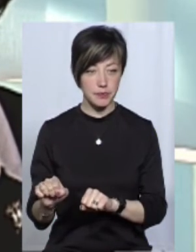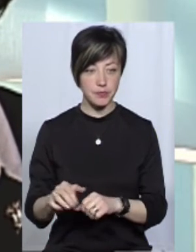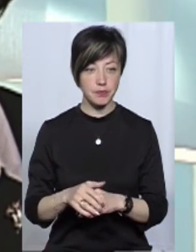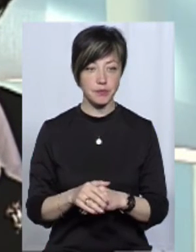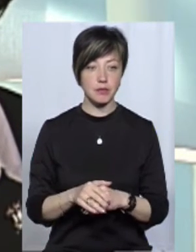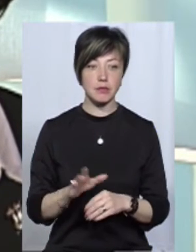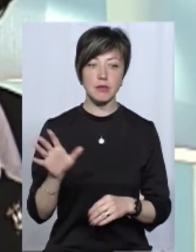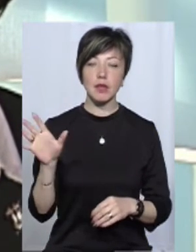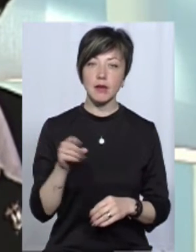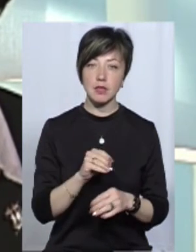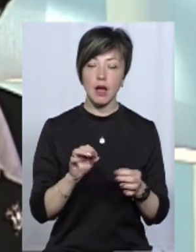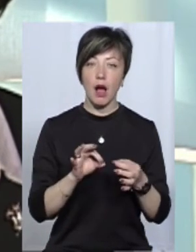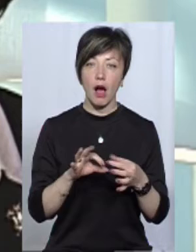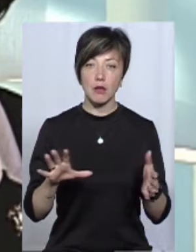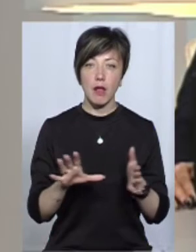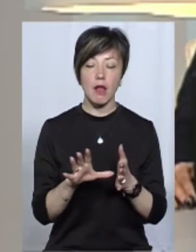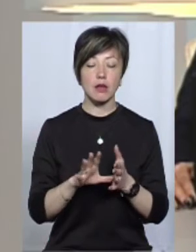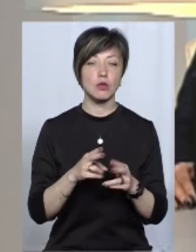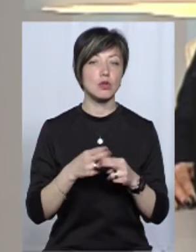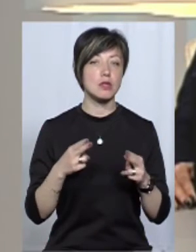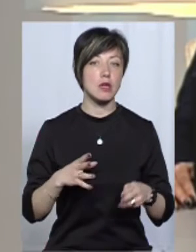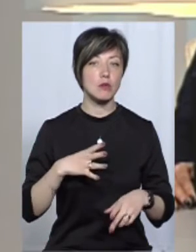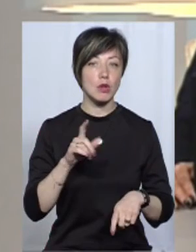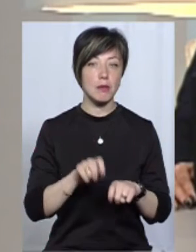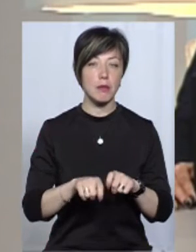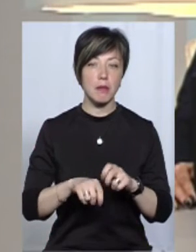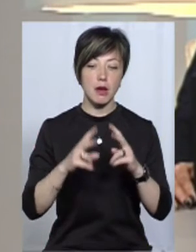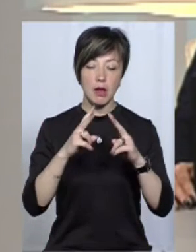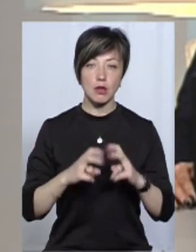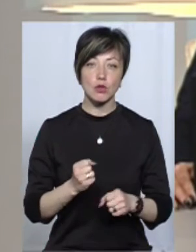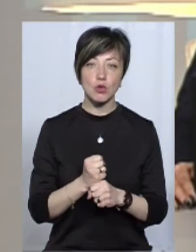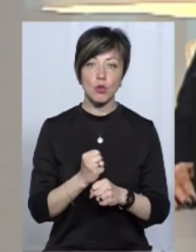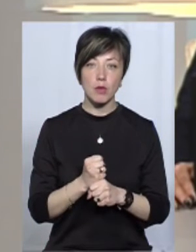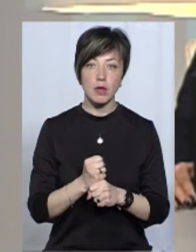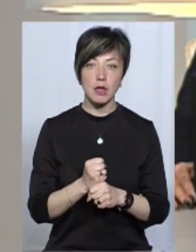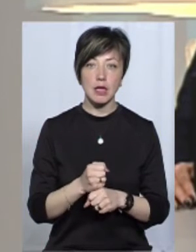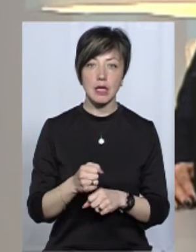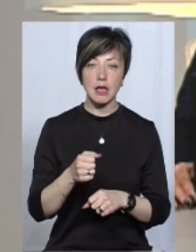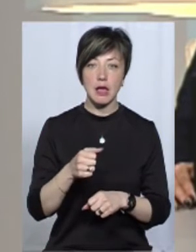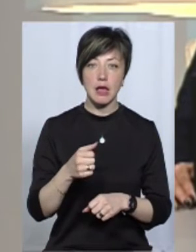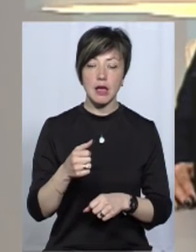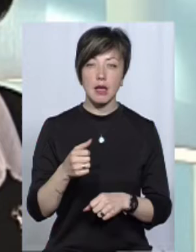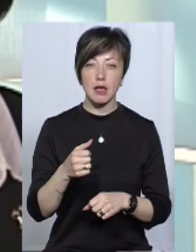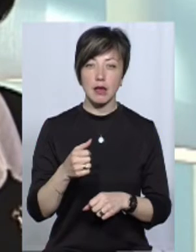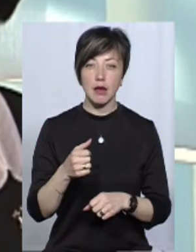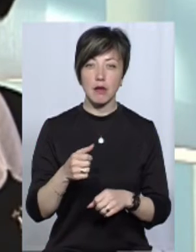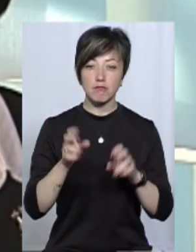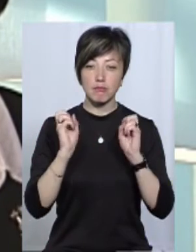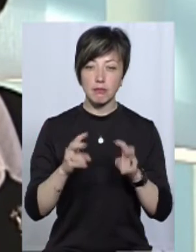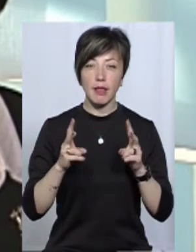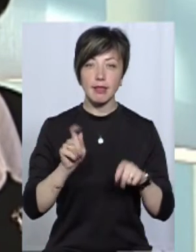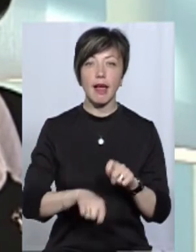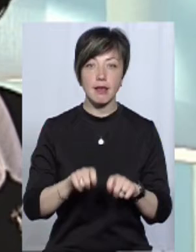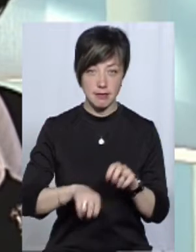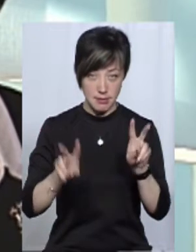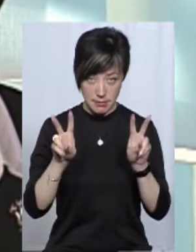На всіх атомних енергетістанціях України були переглянути, зроблені так звані стрес-тести. Тобто, був... У вас теж це